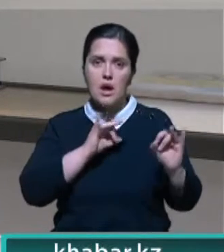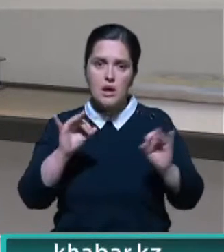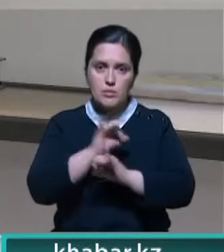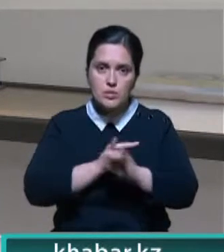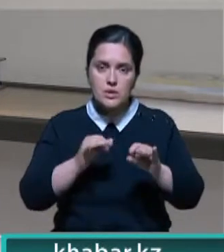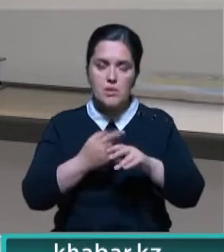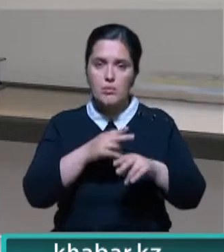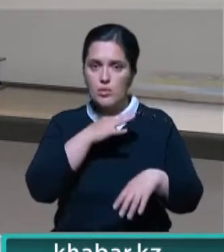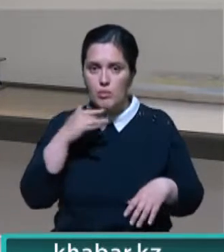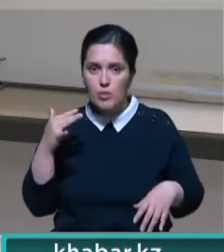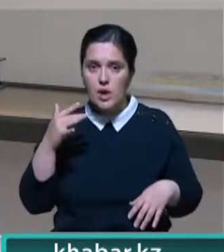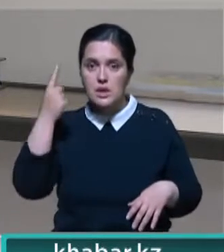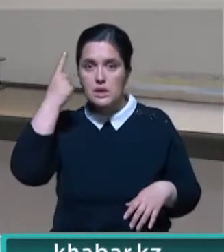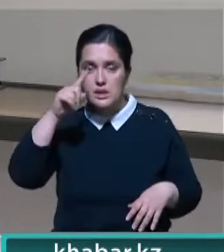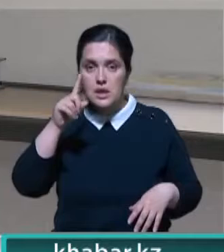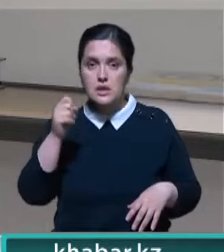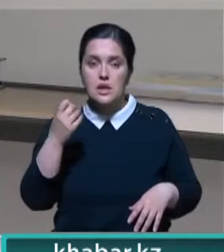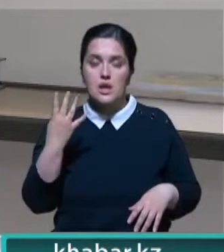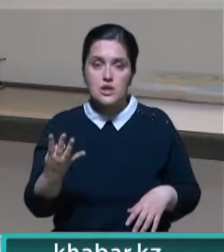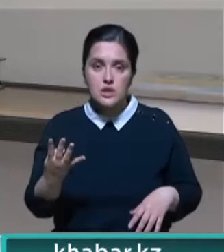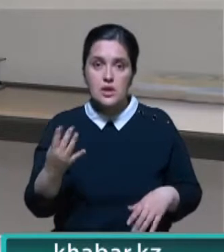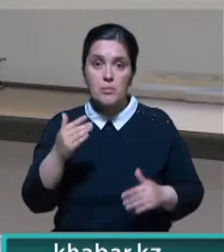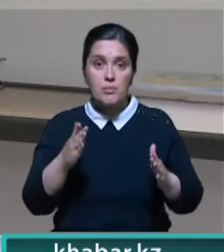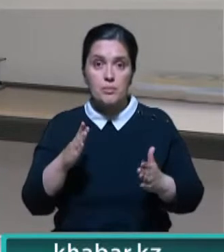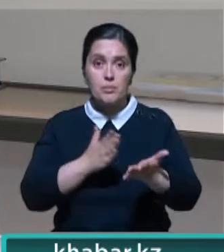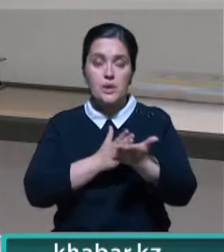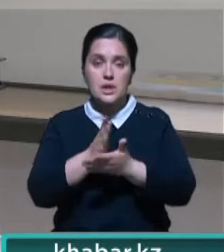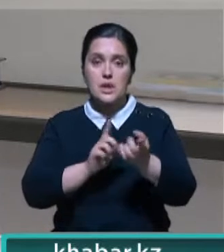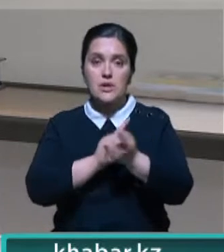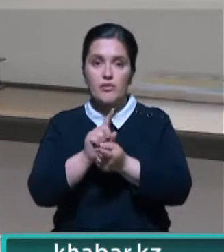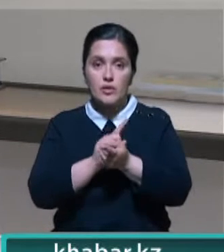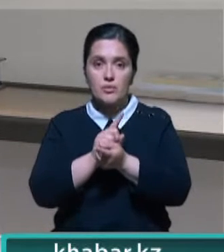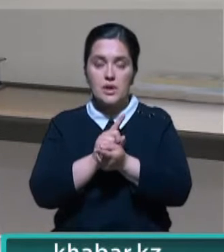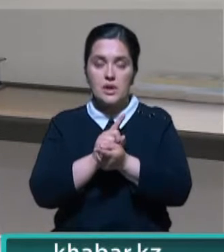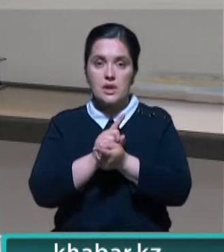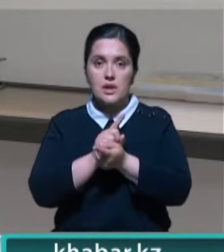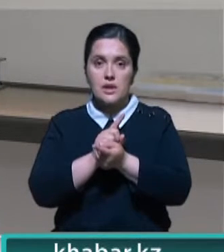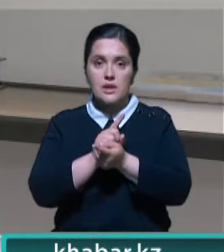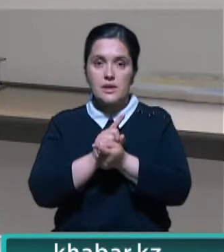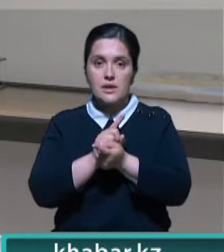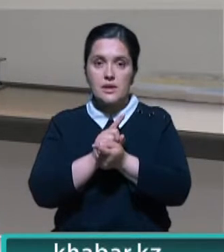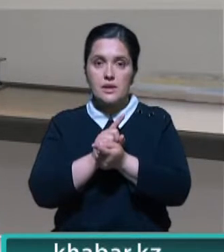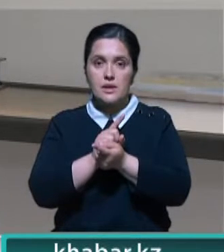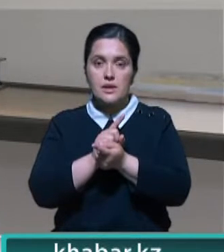продвинуть огромное количество идей. Это четыре пакета политических реформ, только политических,